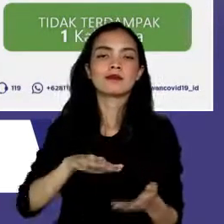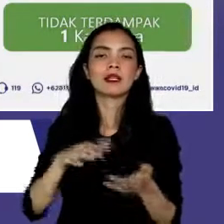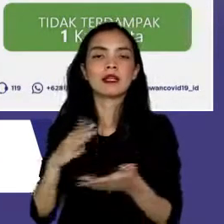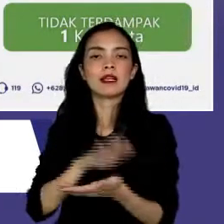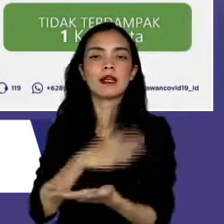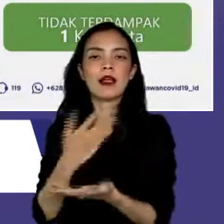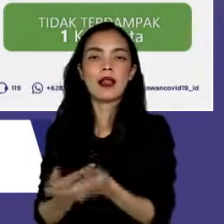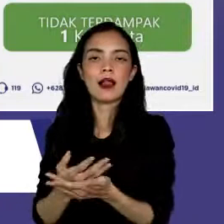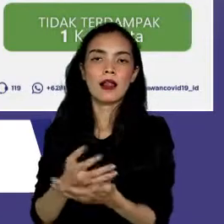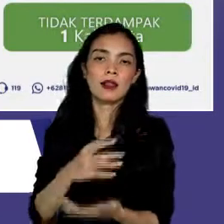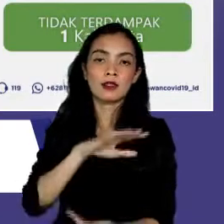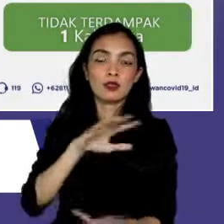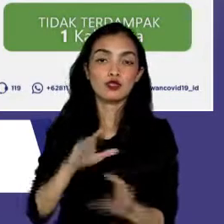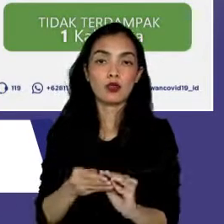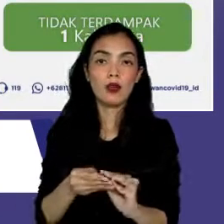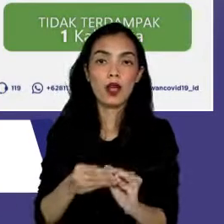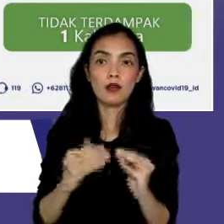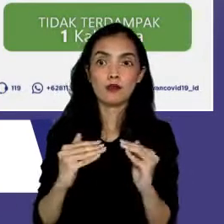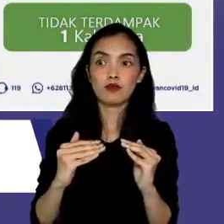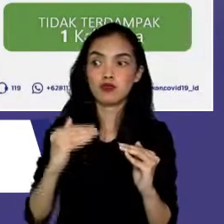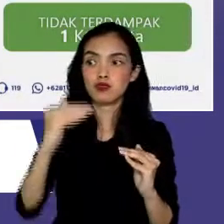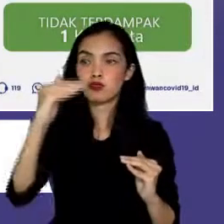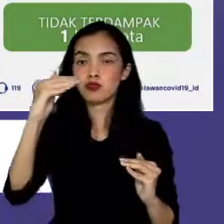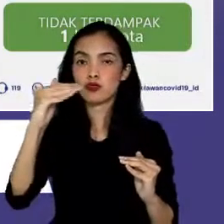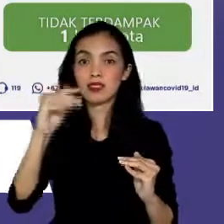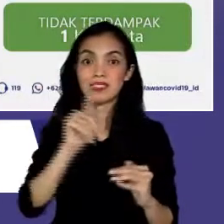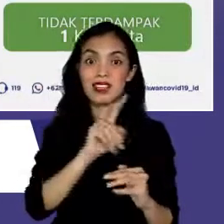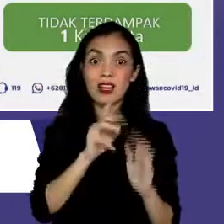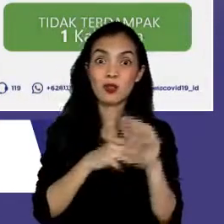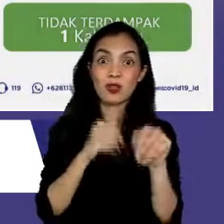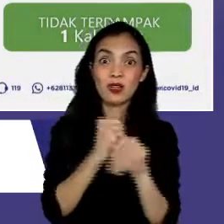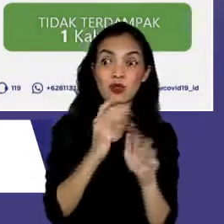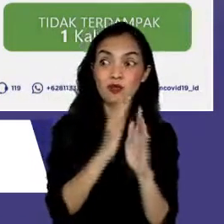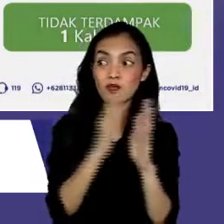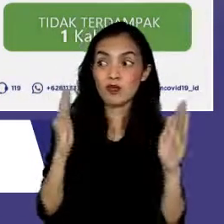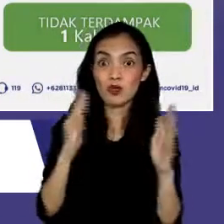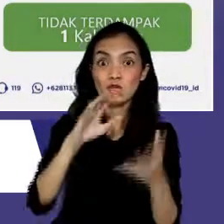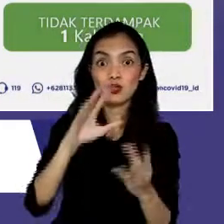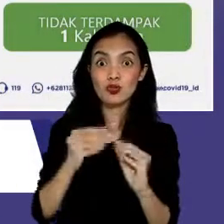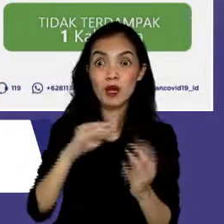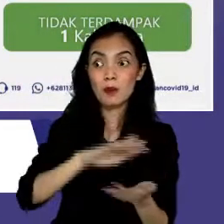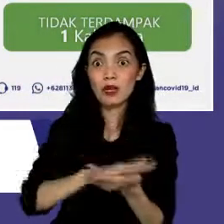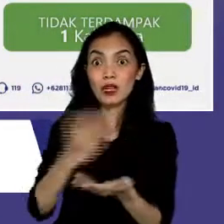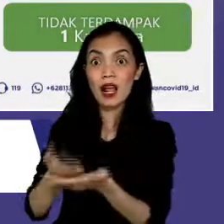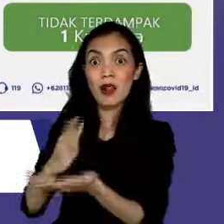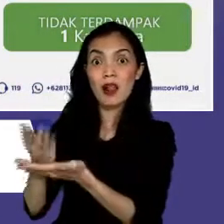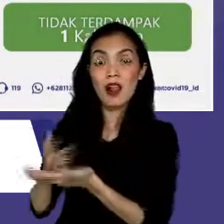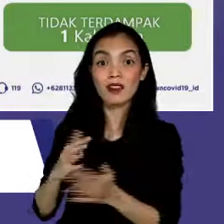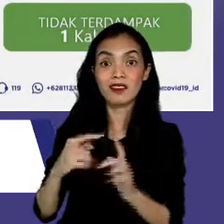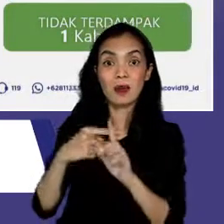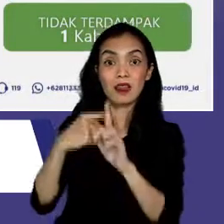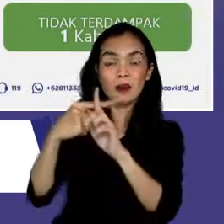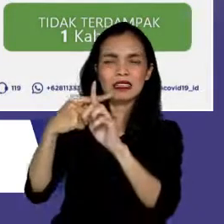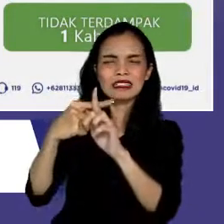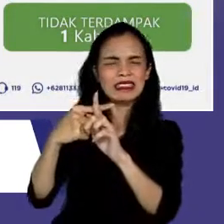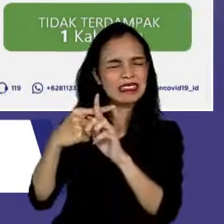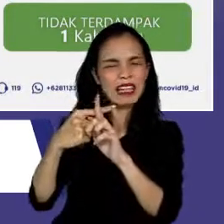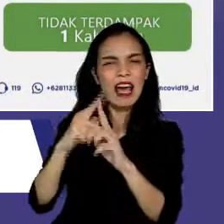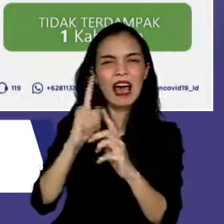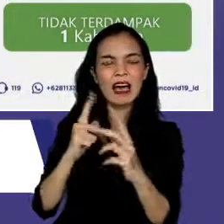Angka kematian yang cenderung mengalami peningkatan selama 7 hari terakhir ini patut dijadikan refleksi kita bersama.